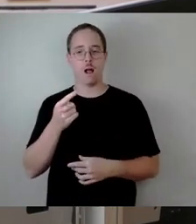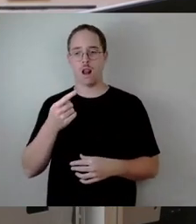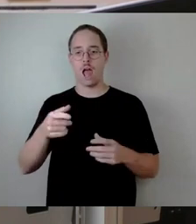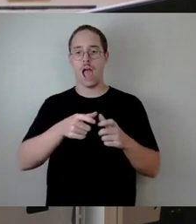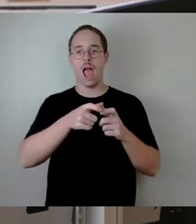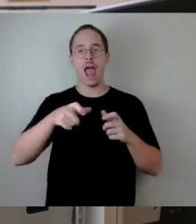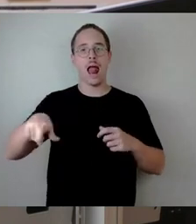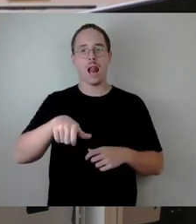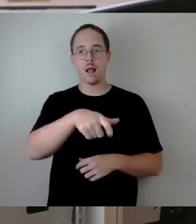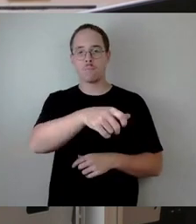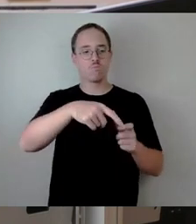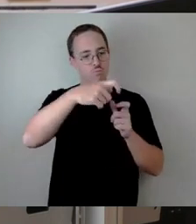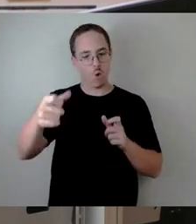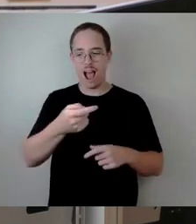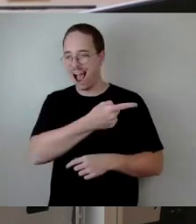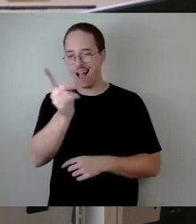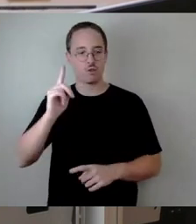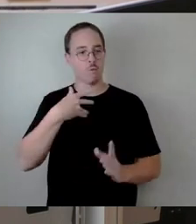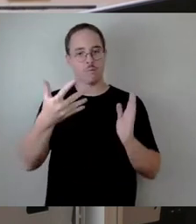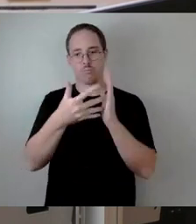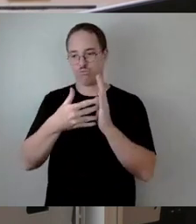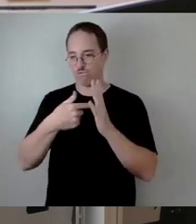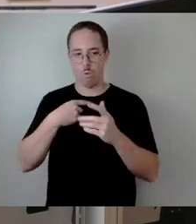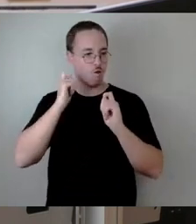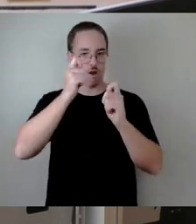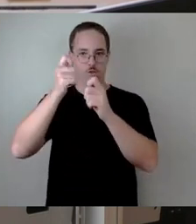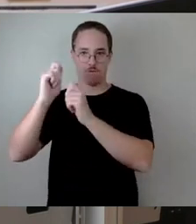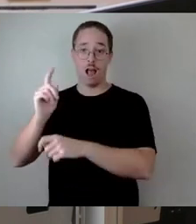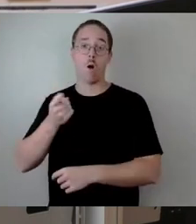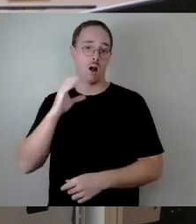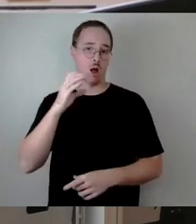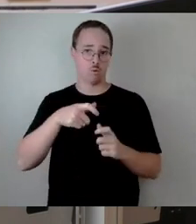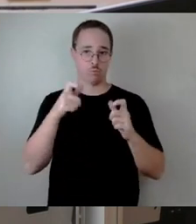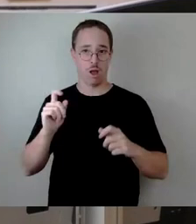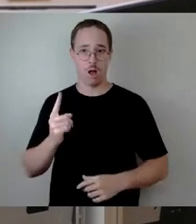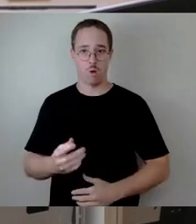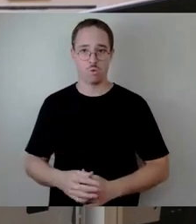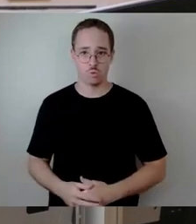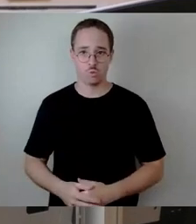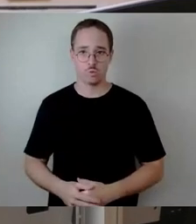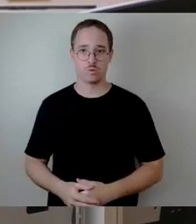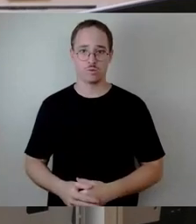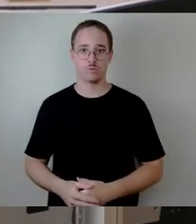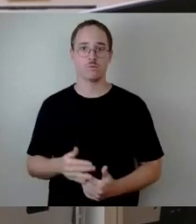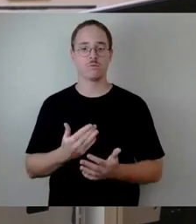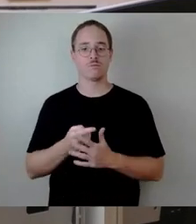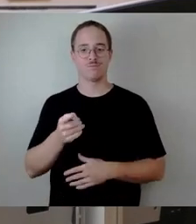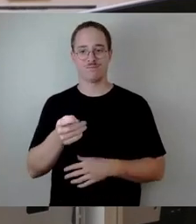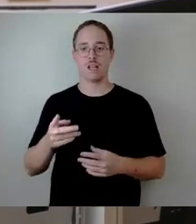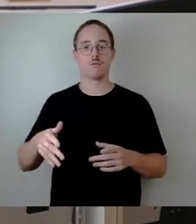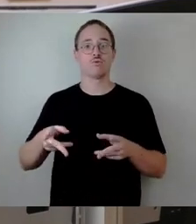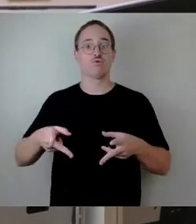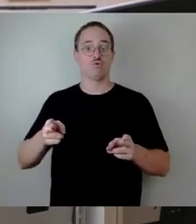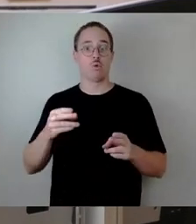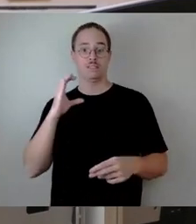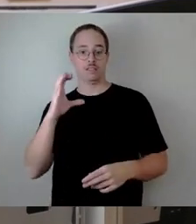der Carola-Brücke. Und der Zug C war unser bester Zug. Deswegen wurde er von dem Zustand